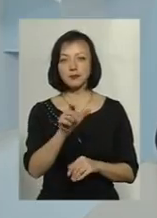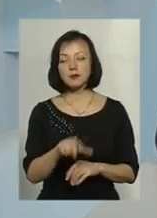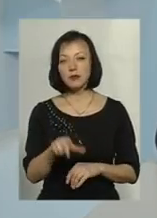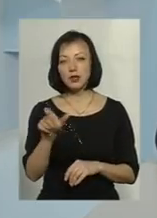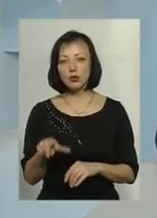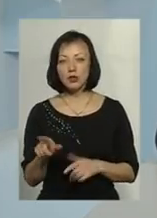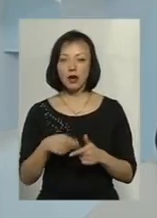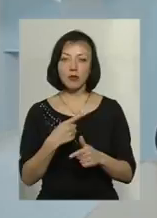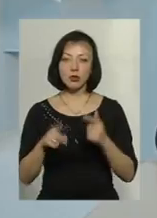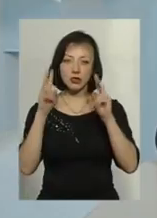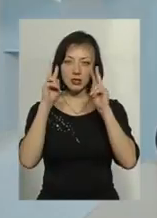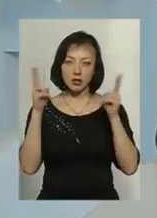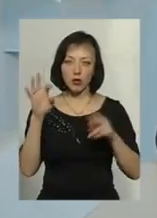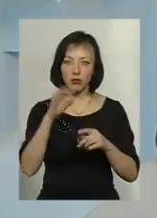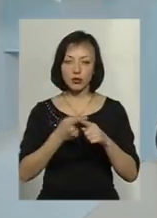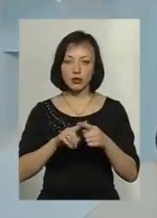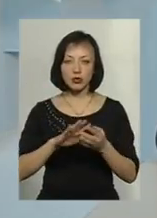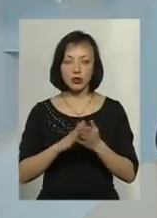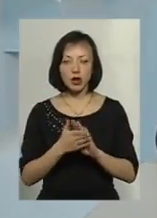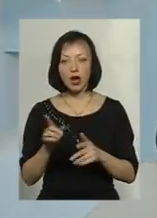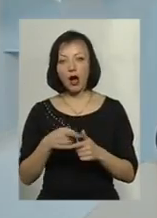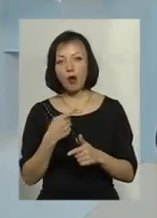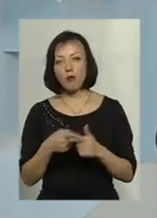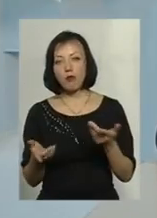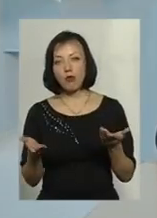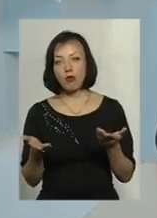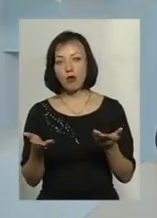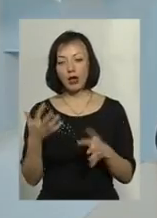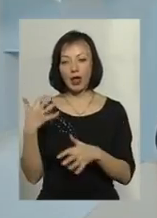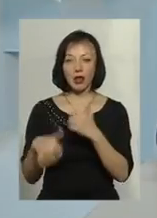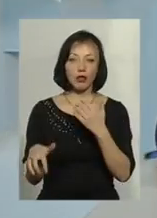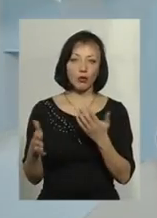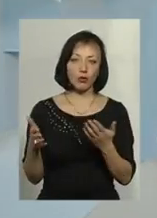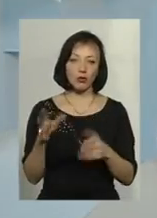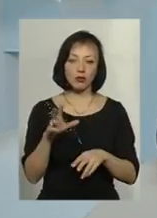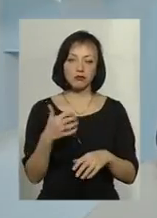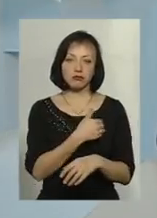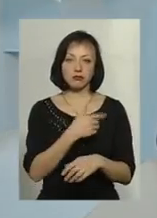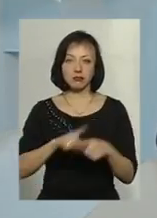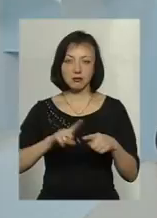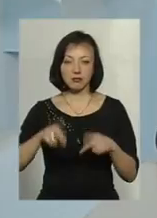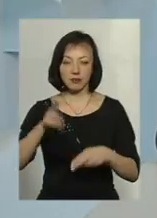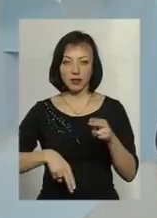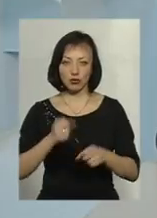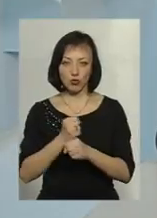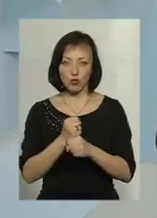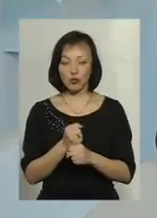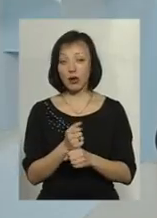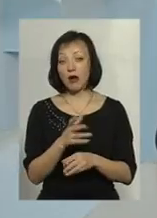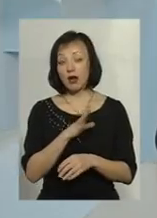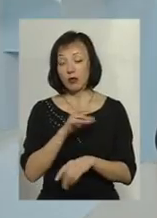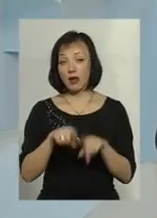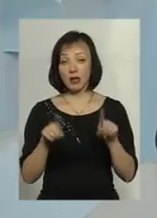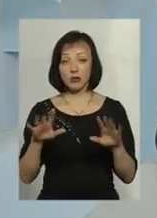або не знають про дану ситуацію, або десь ігнорують, бажаючи скоріше цю роботу зробити. Іноді бувають